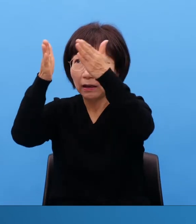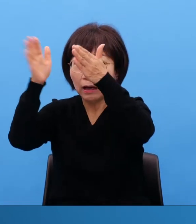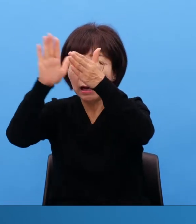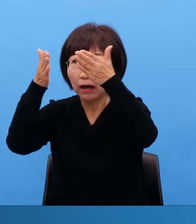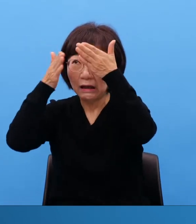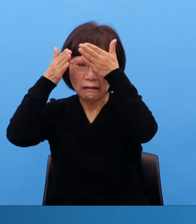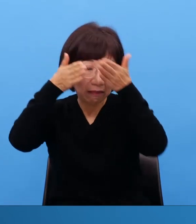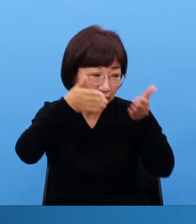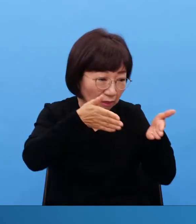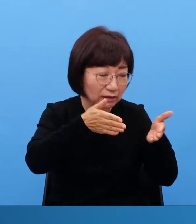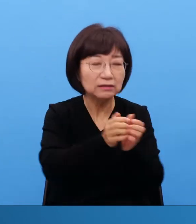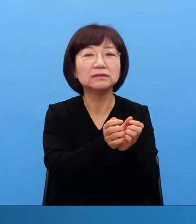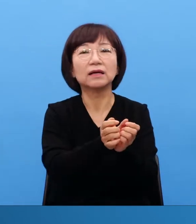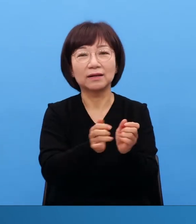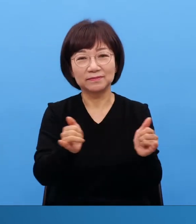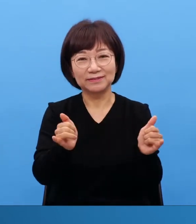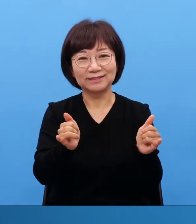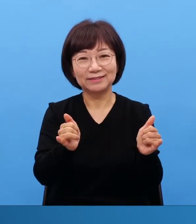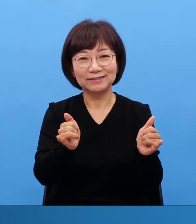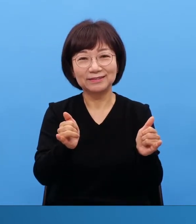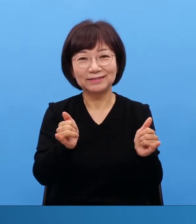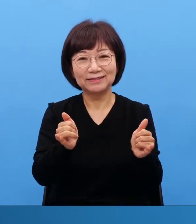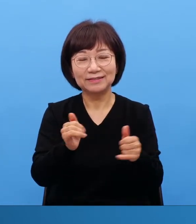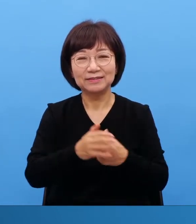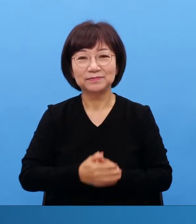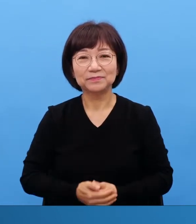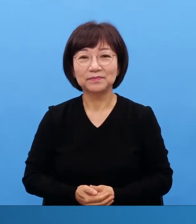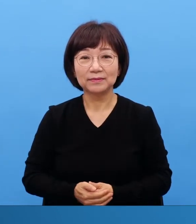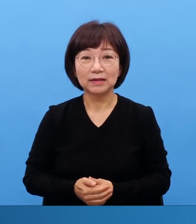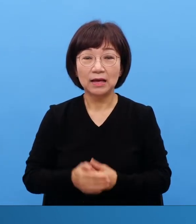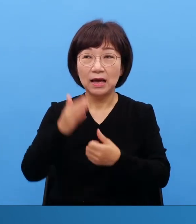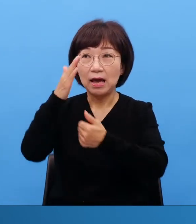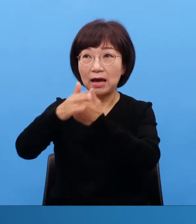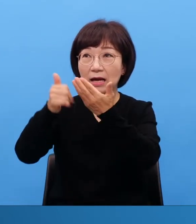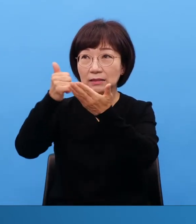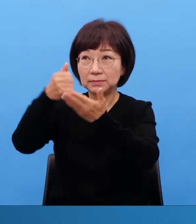가난한 땅에 들어간 사람들은 이 방향을 바로 잡은 사람만 들어갔다